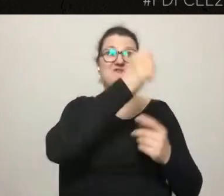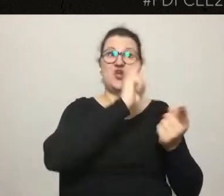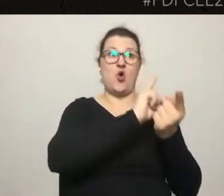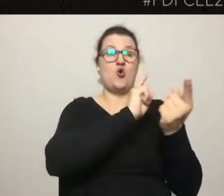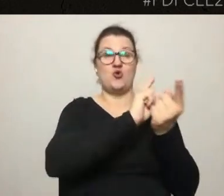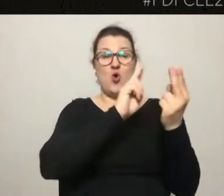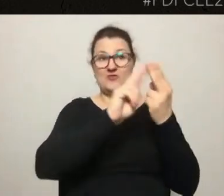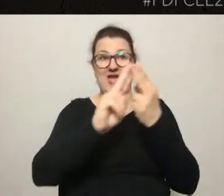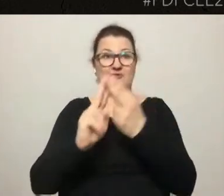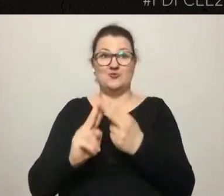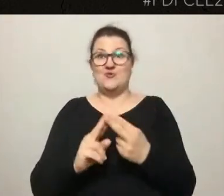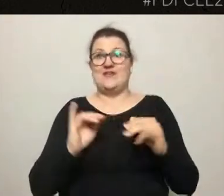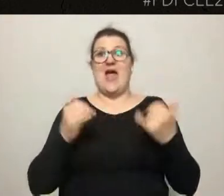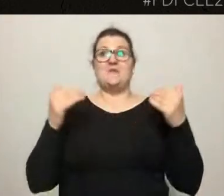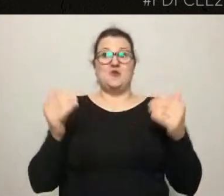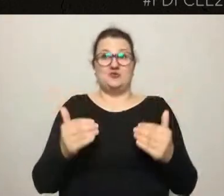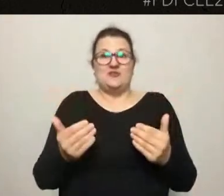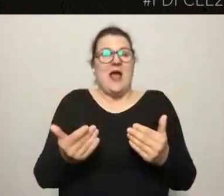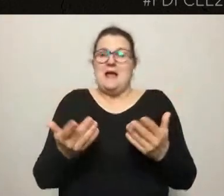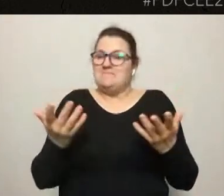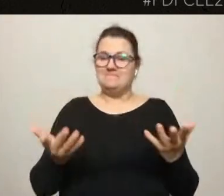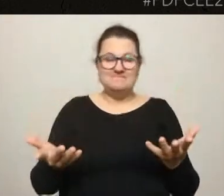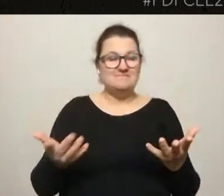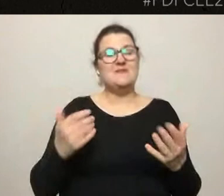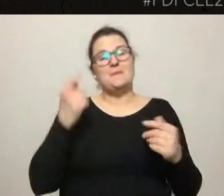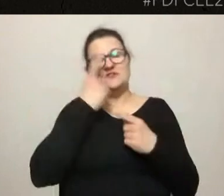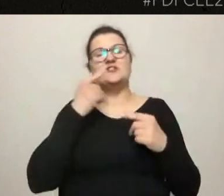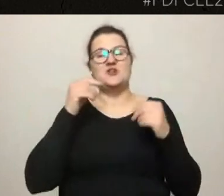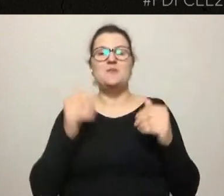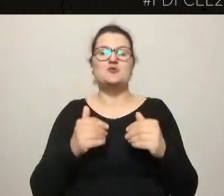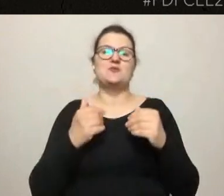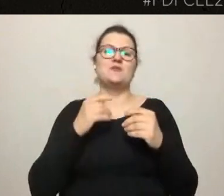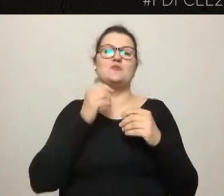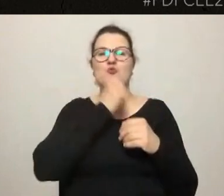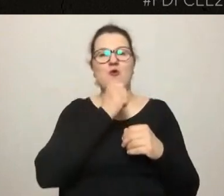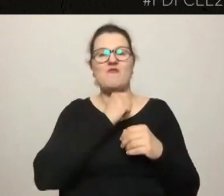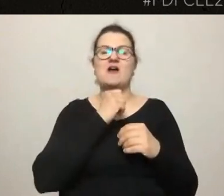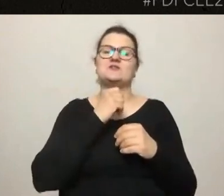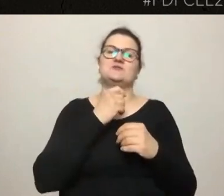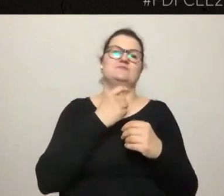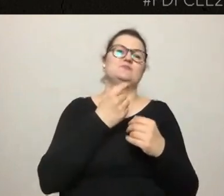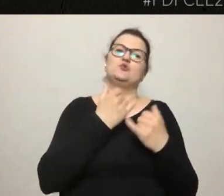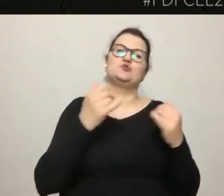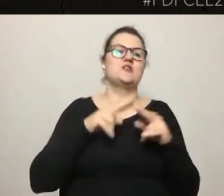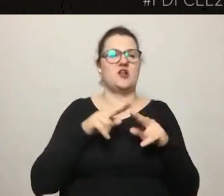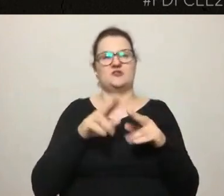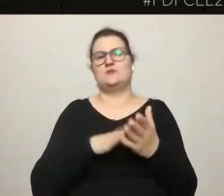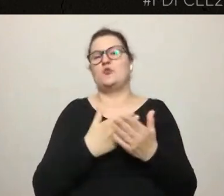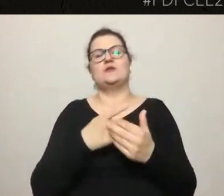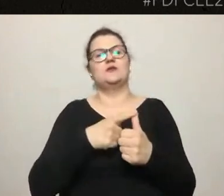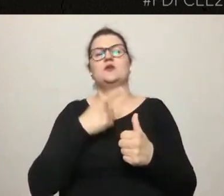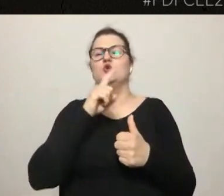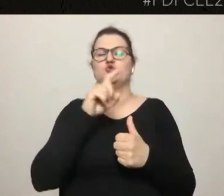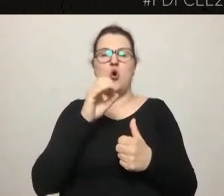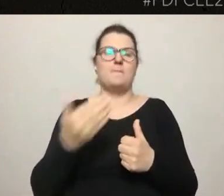próbować wdrażać różnego rodzaju zaawansowane narzędzia typu Zoom, narzędzia, które pozwoliłyby na przykład wykonać tą